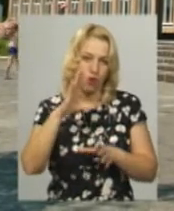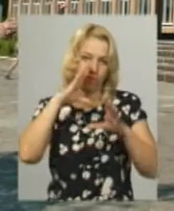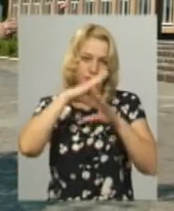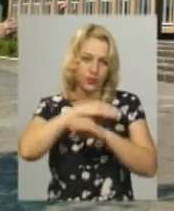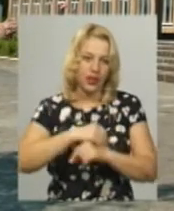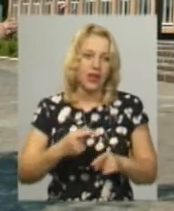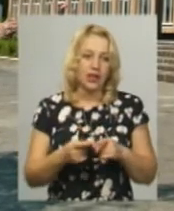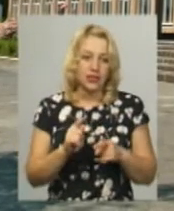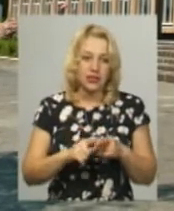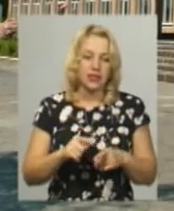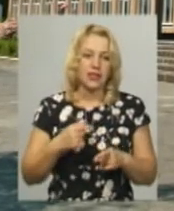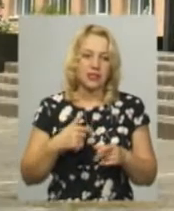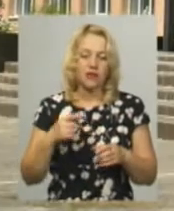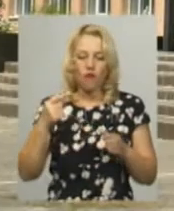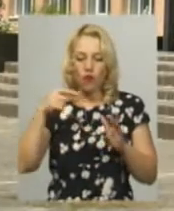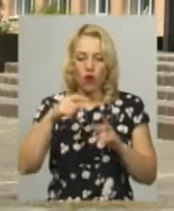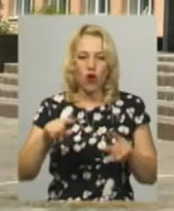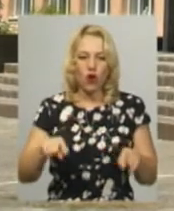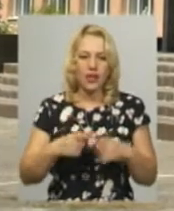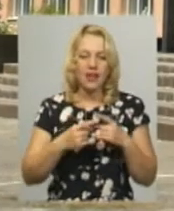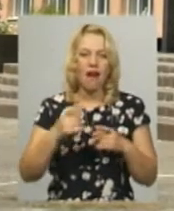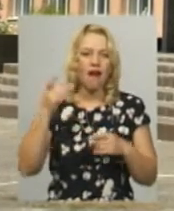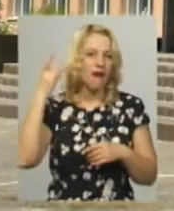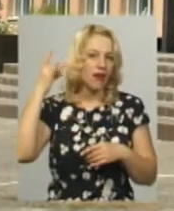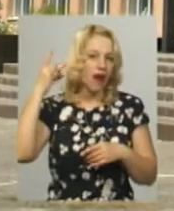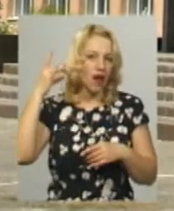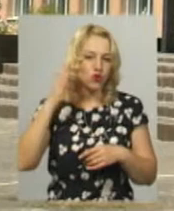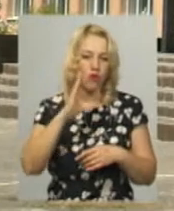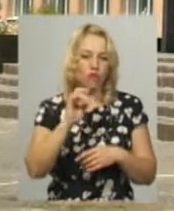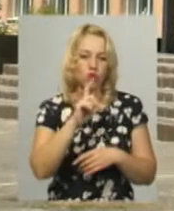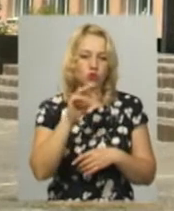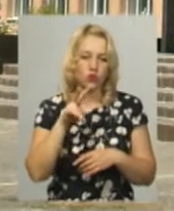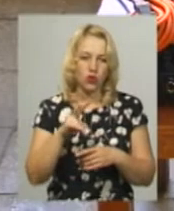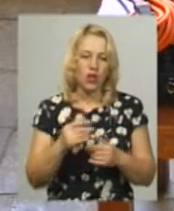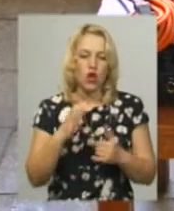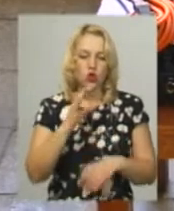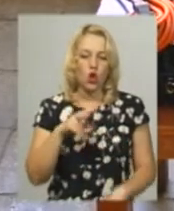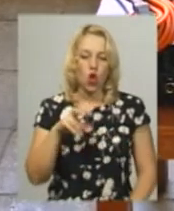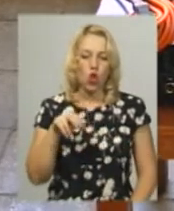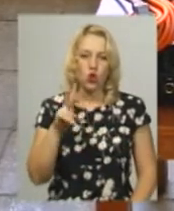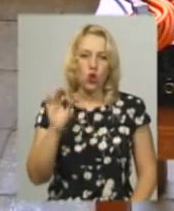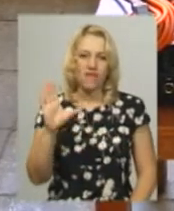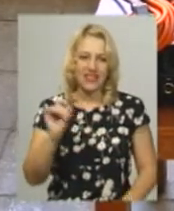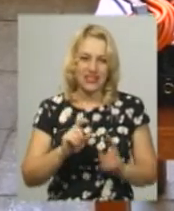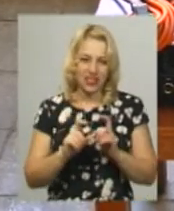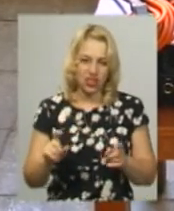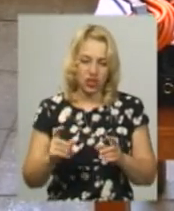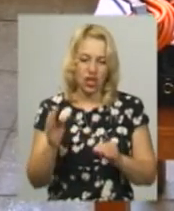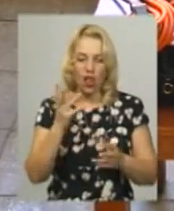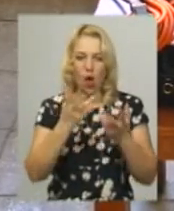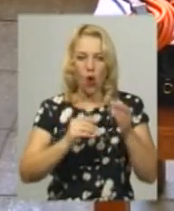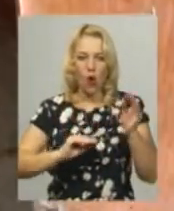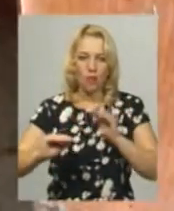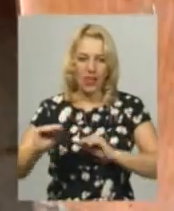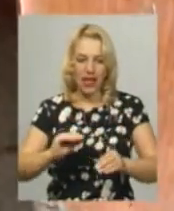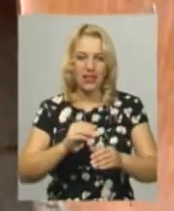учнівський проєкт стосується створення радіовузла в Солобковецькій школі. Обладнання купили, приміщення для шкільної радіоточки ремонтують. Проєкт розробляла учениця